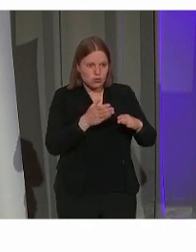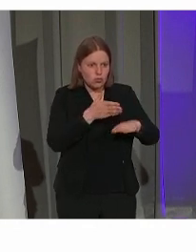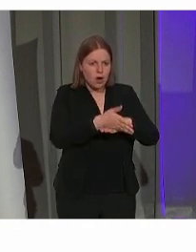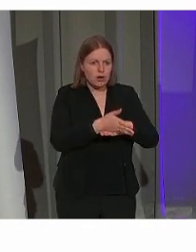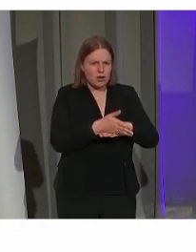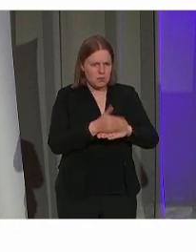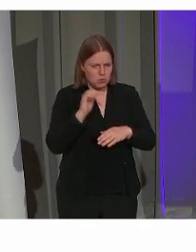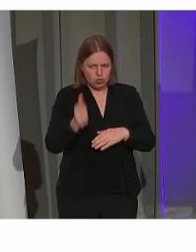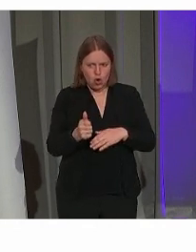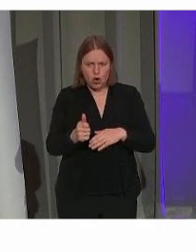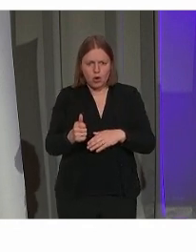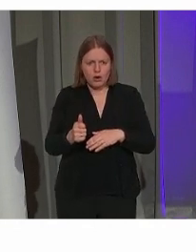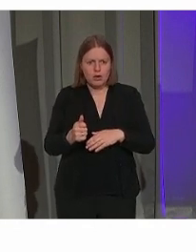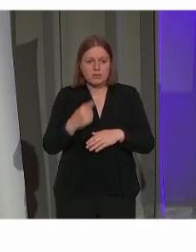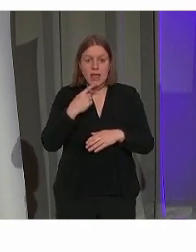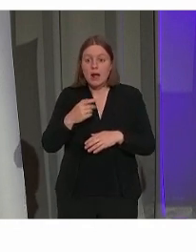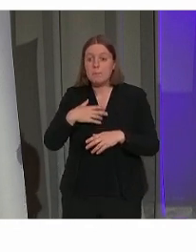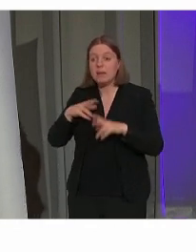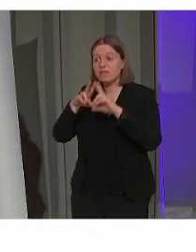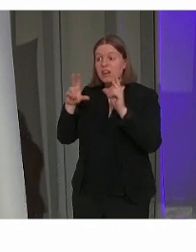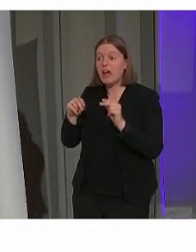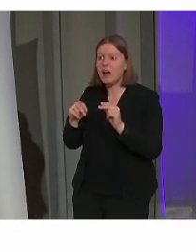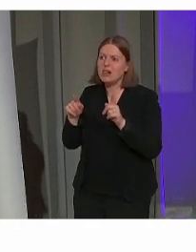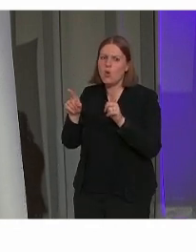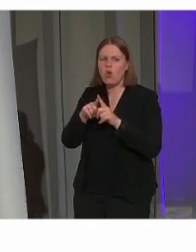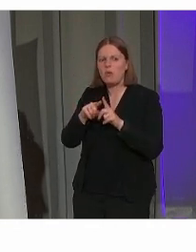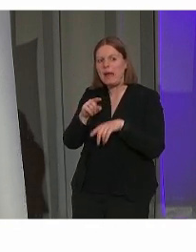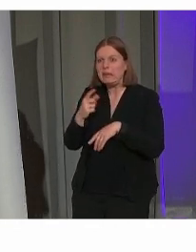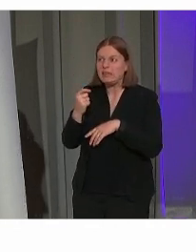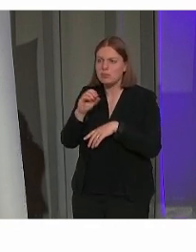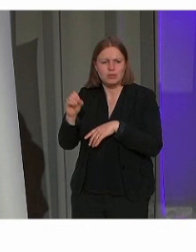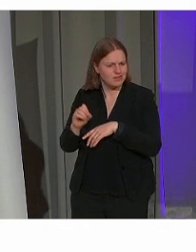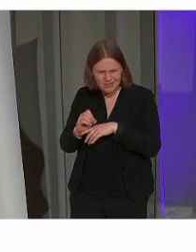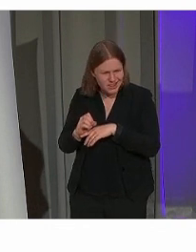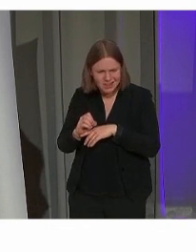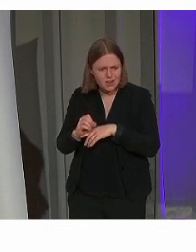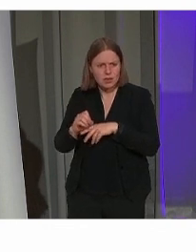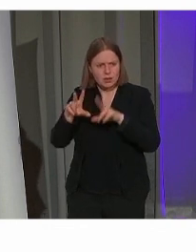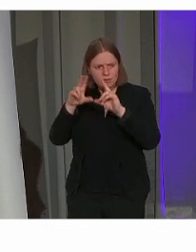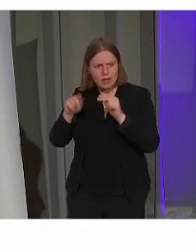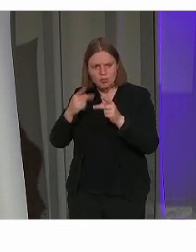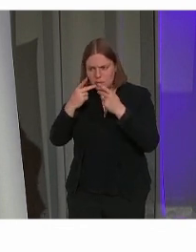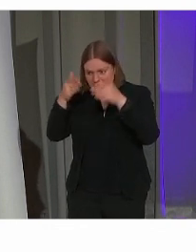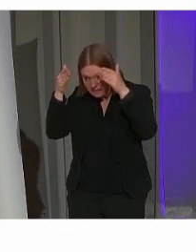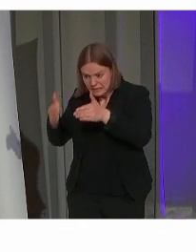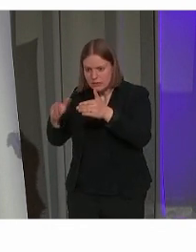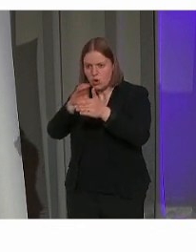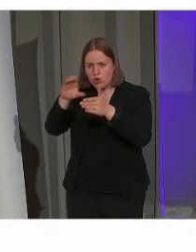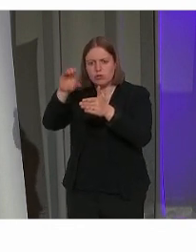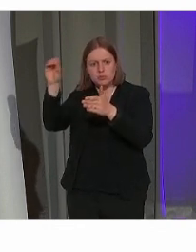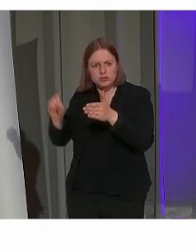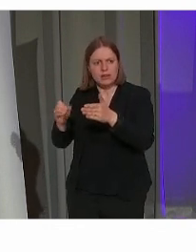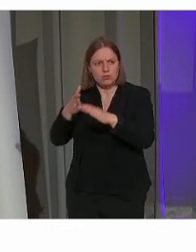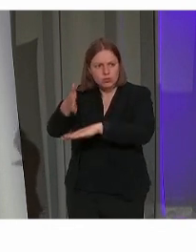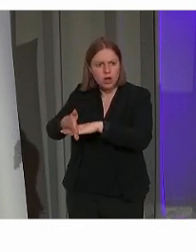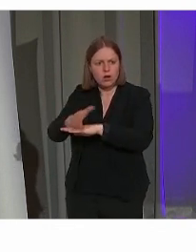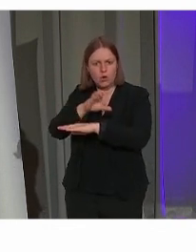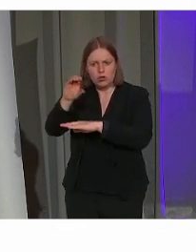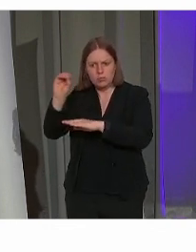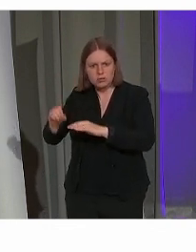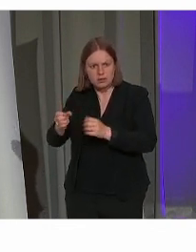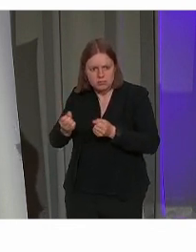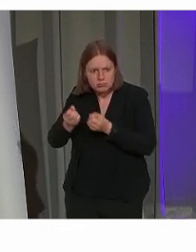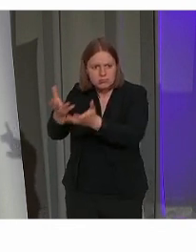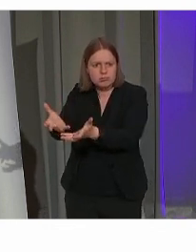geen goede excuses om ervoor te zorgen dat je verhaal dat je wilt vertellen en waar net heel die erfgoedsector heel hard naartoe aan het evolueren is, het belang van dat